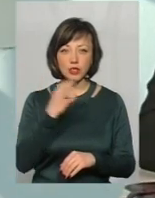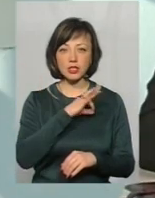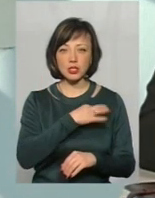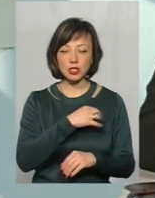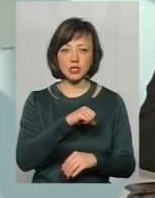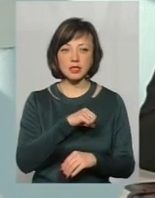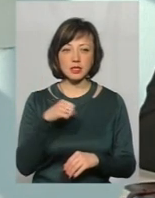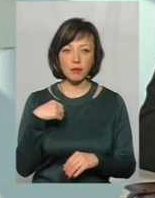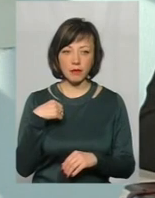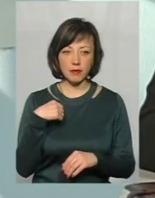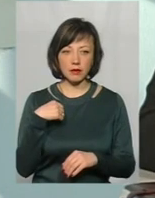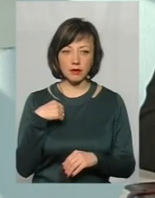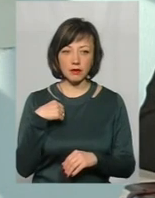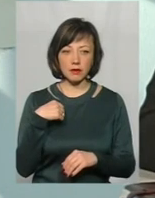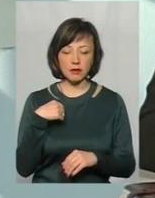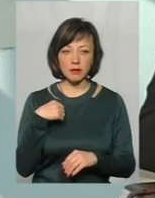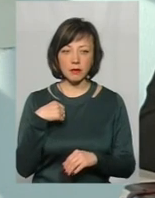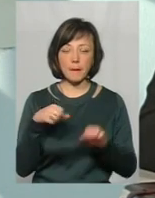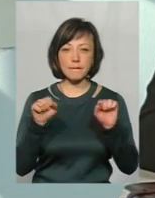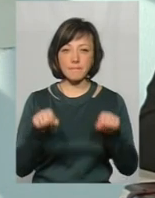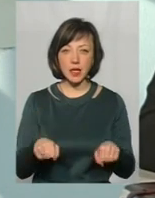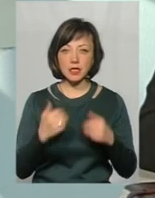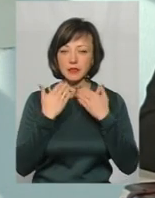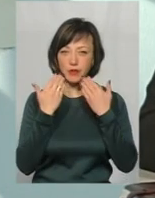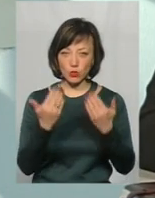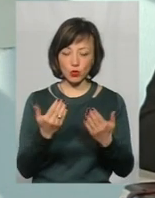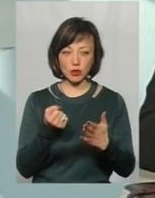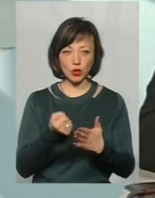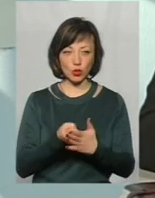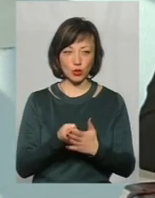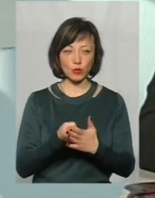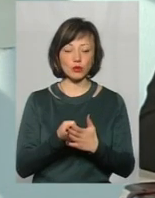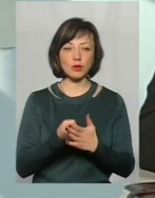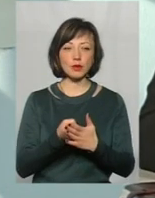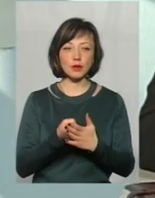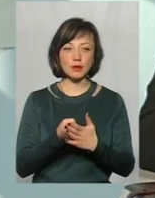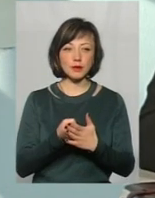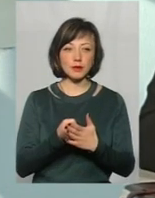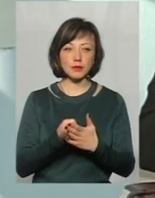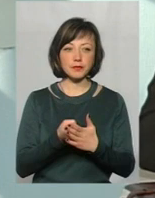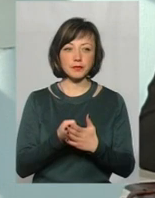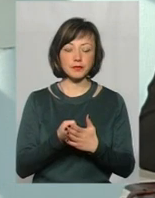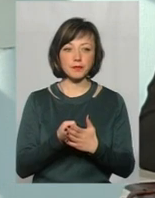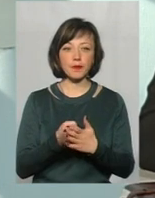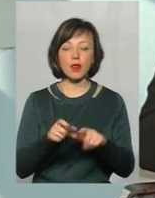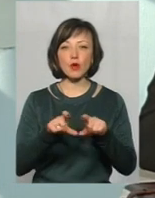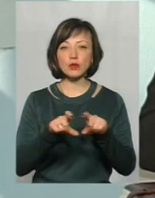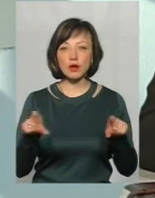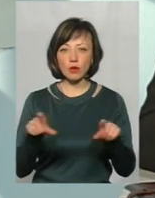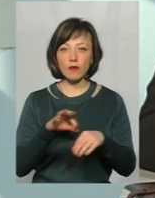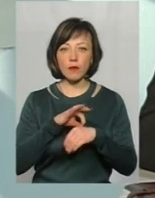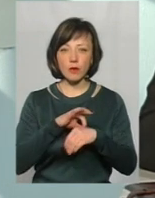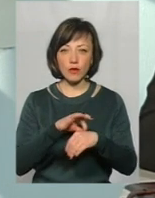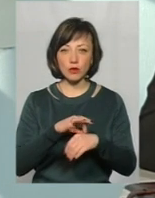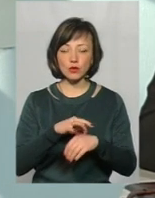сам, може, міг звернутися до установи, яка проводить